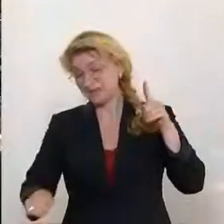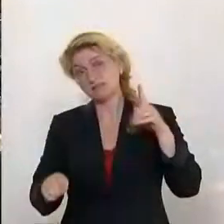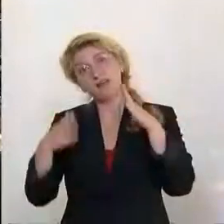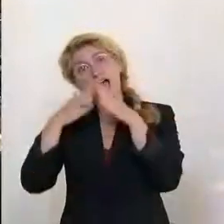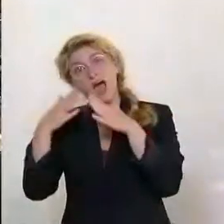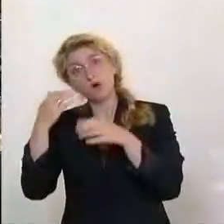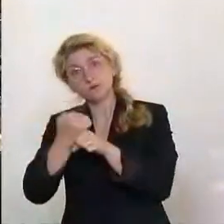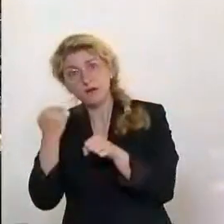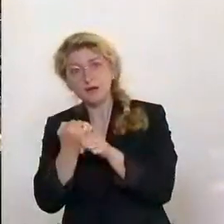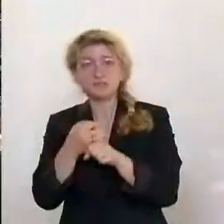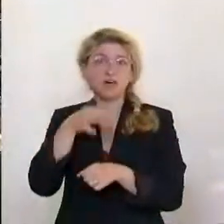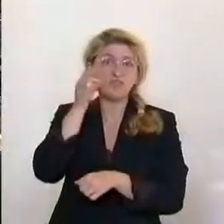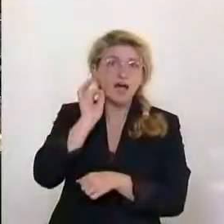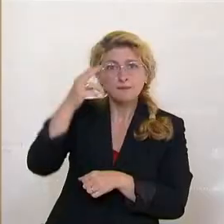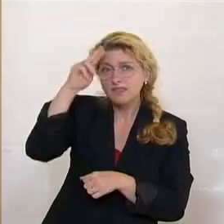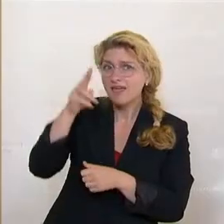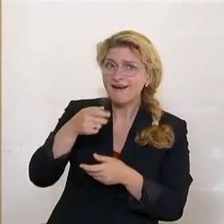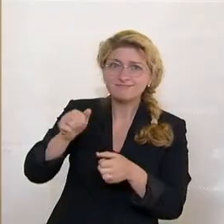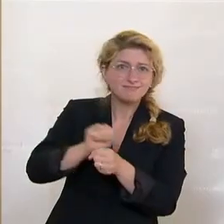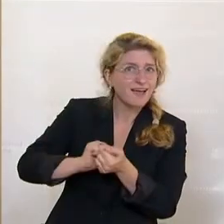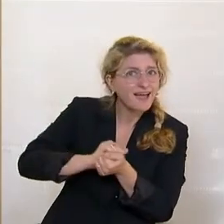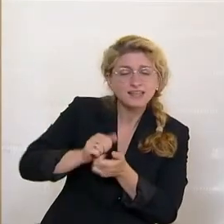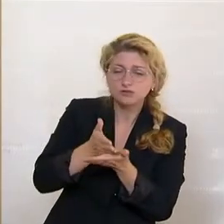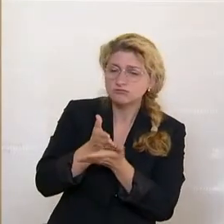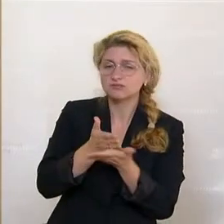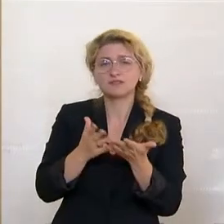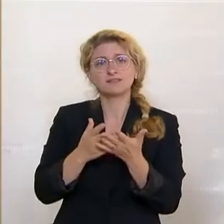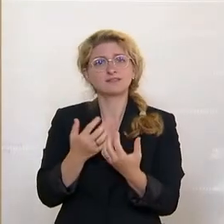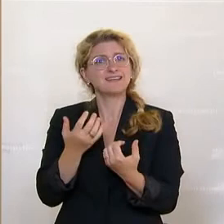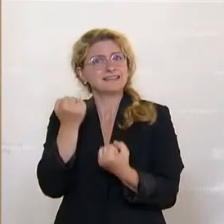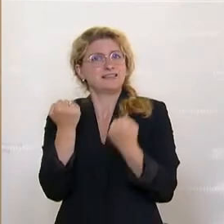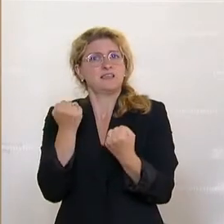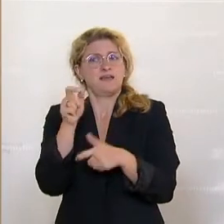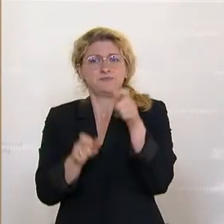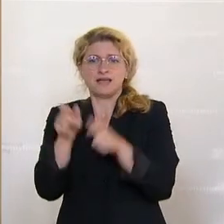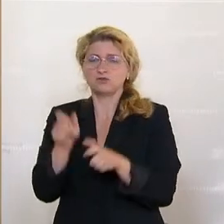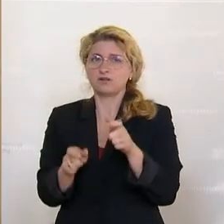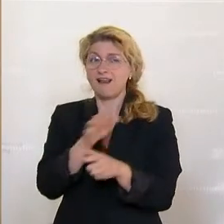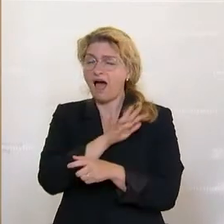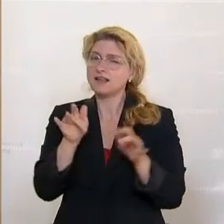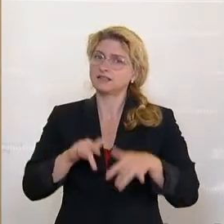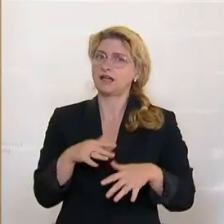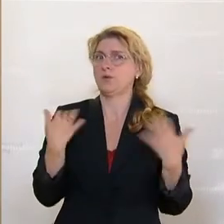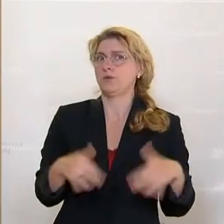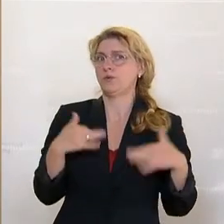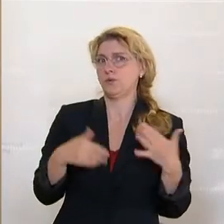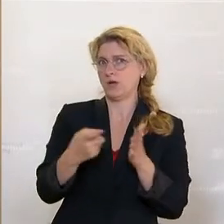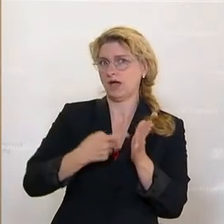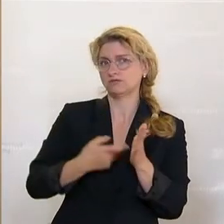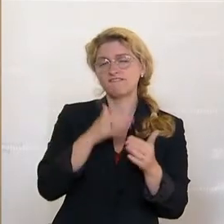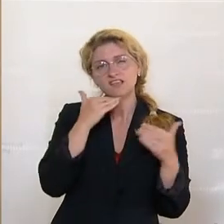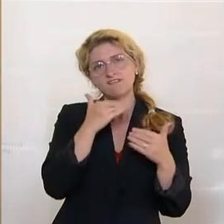die Damen und Herren vom Reinigungsdienst, vom Sicherheitspersonal. Das ist eine extreme Anforderung, die hier alle haben. Vielen Dank an alle,